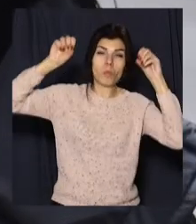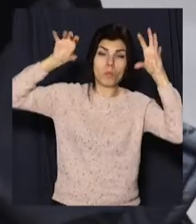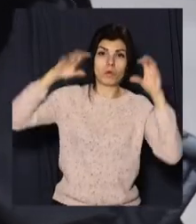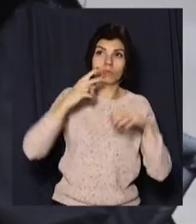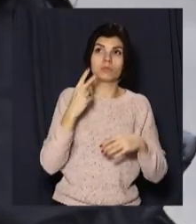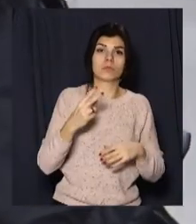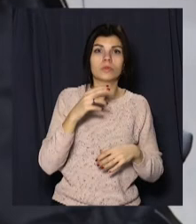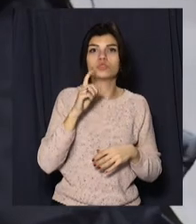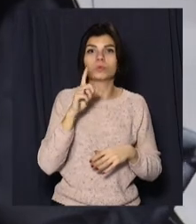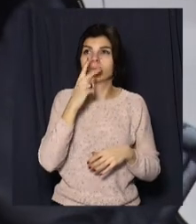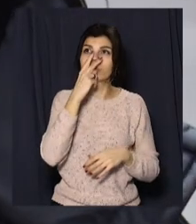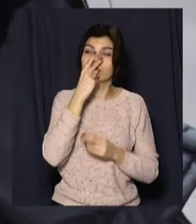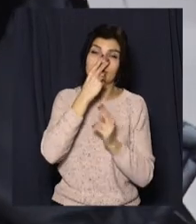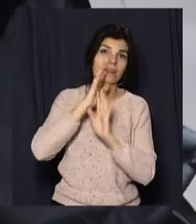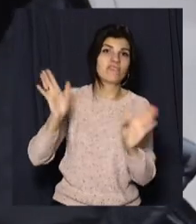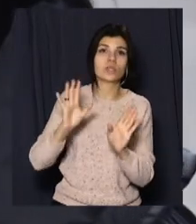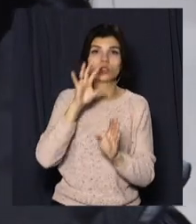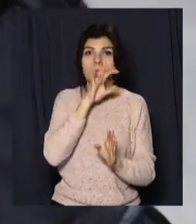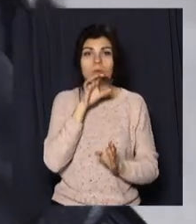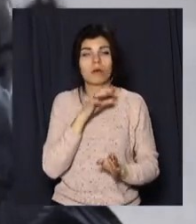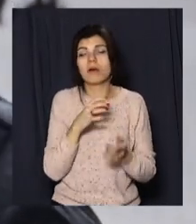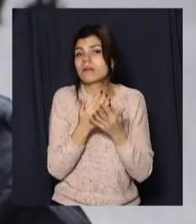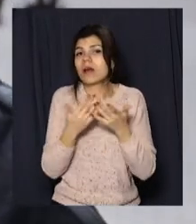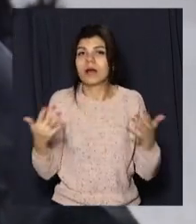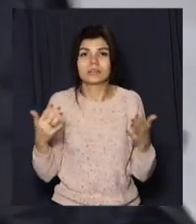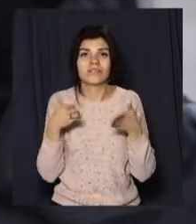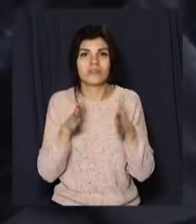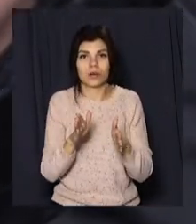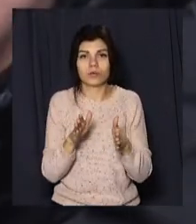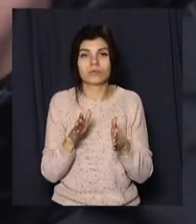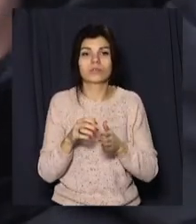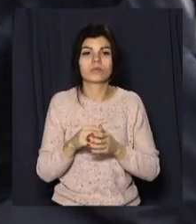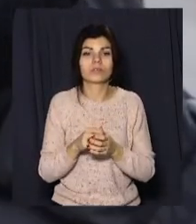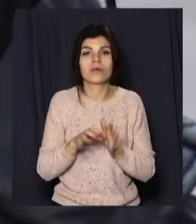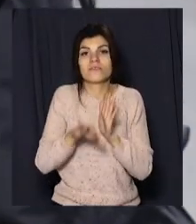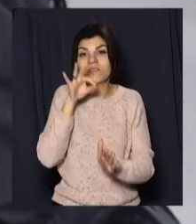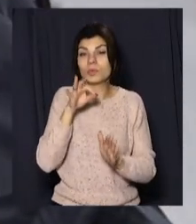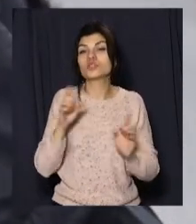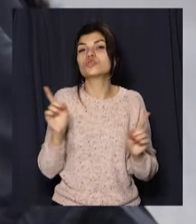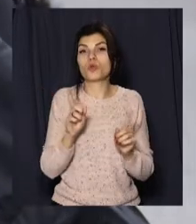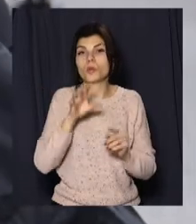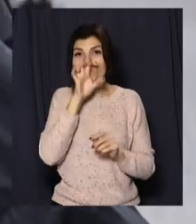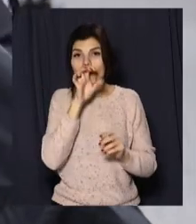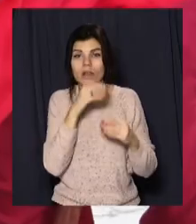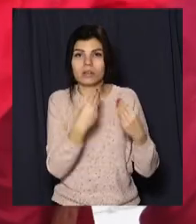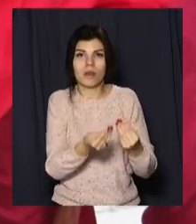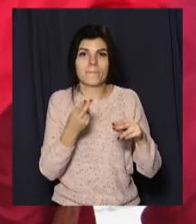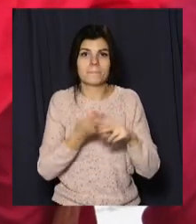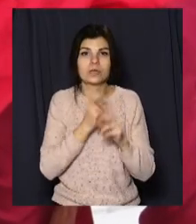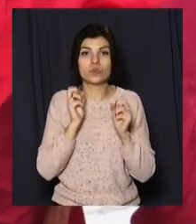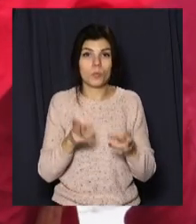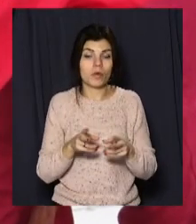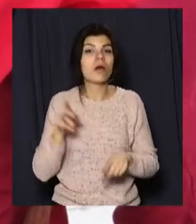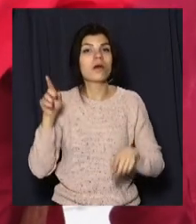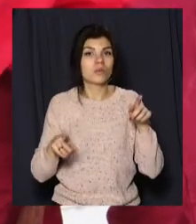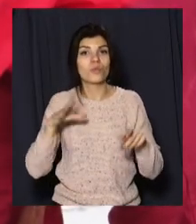не видела залпов этих. Різні методи вибирають, щоб собаку обезопасити. Нерідко